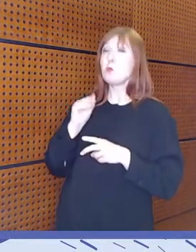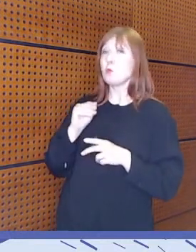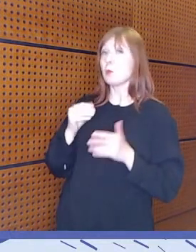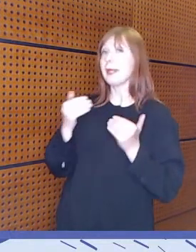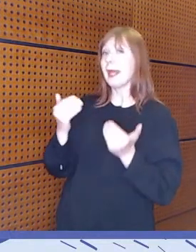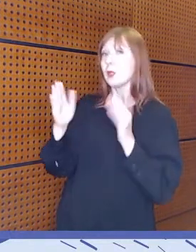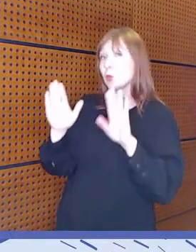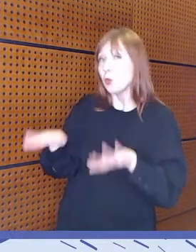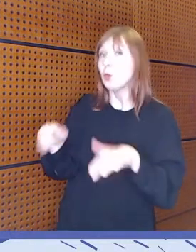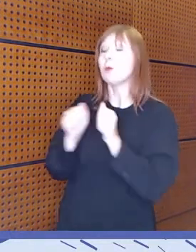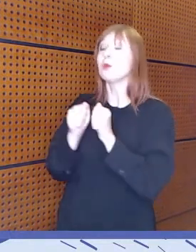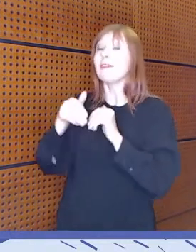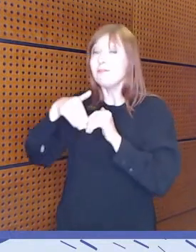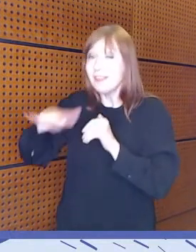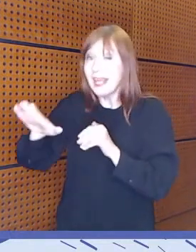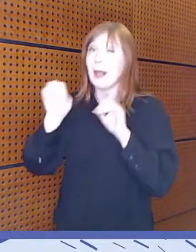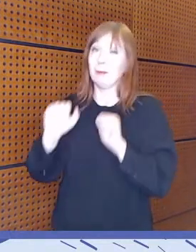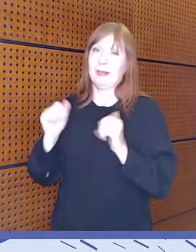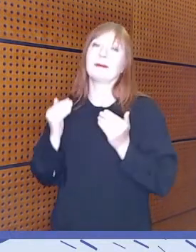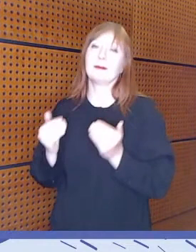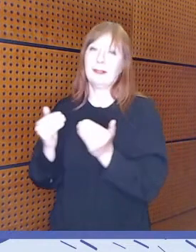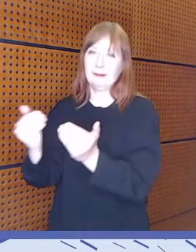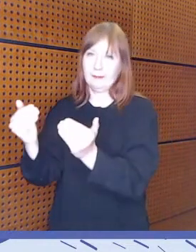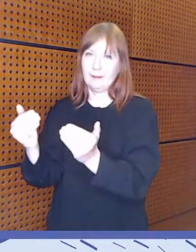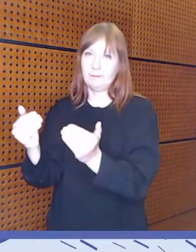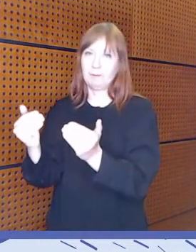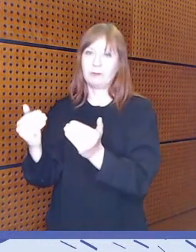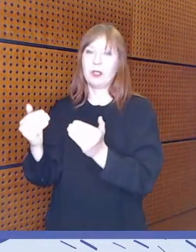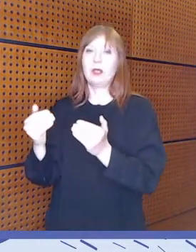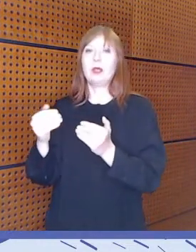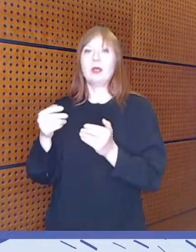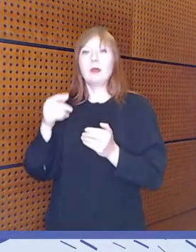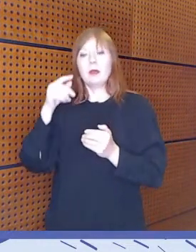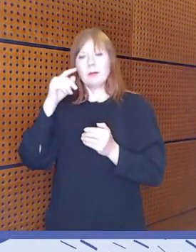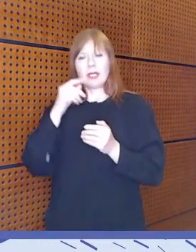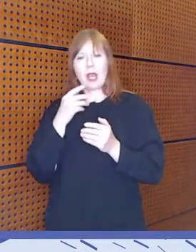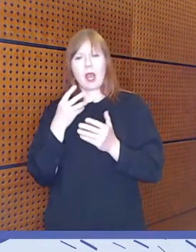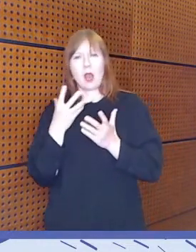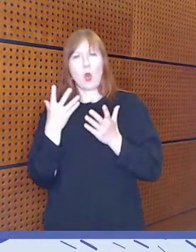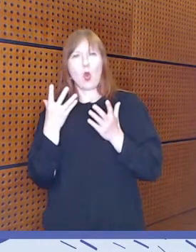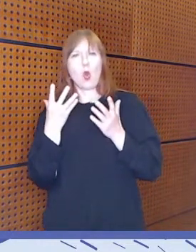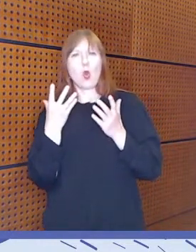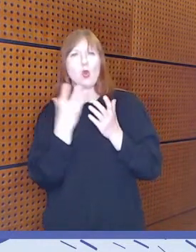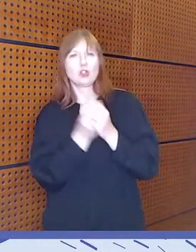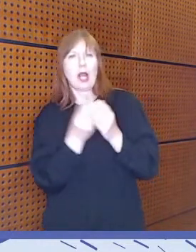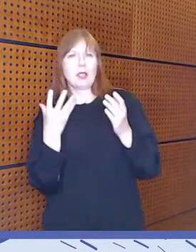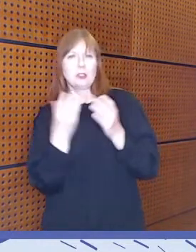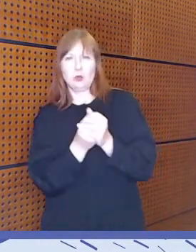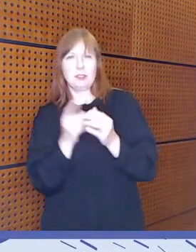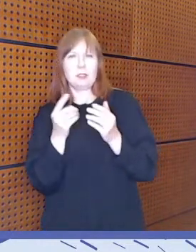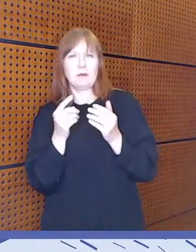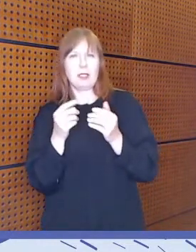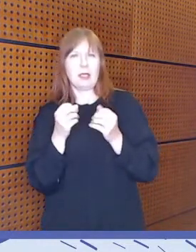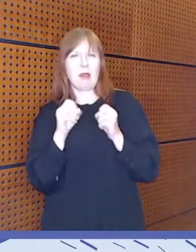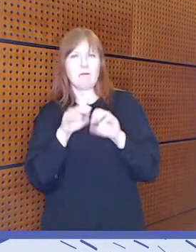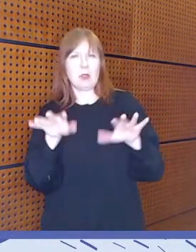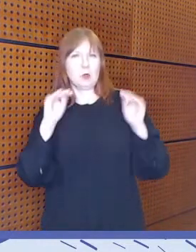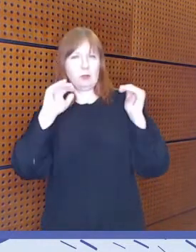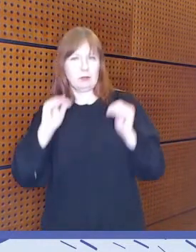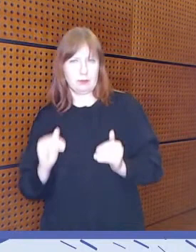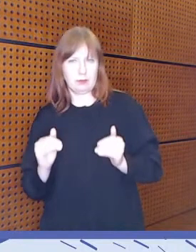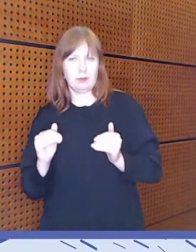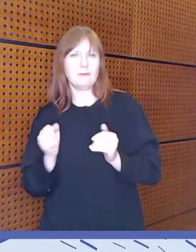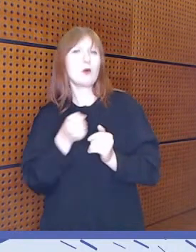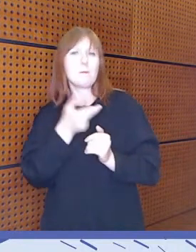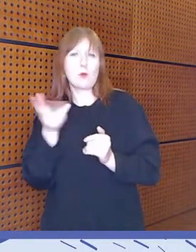paljon. Ja sitä osallistumista voi heikentää hyvin monet eri yksilön tekijät. Mutta esimerkiksi kieli joko